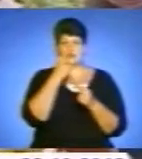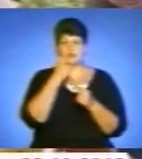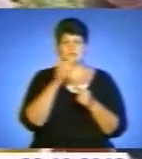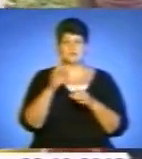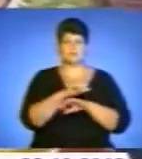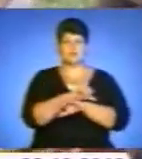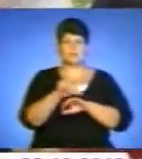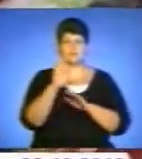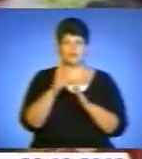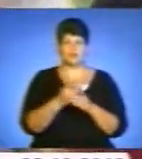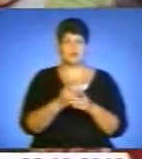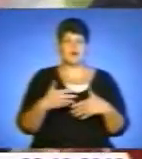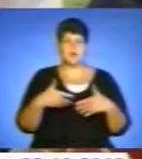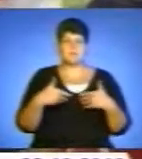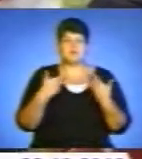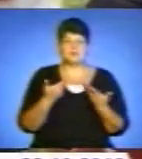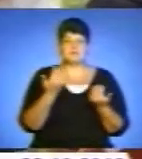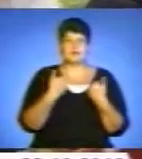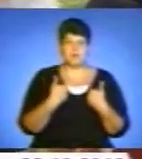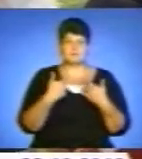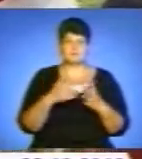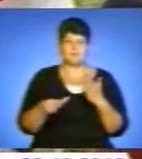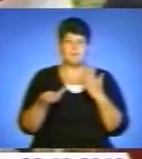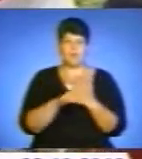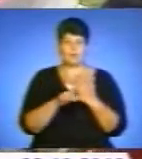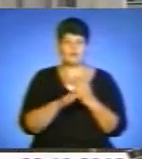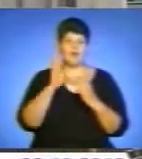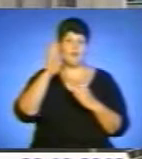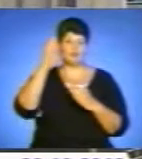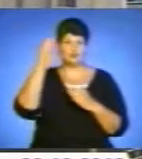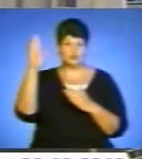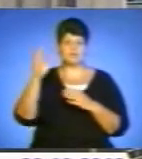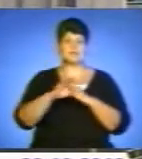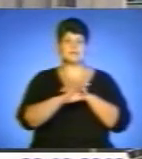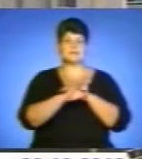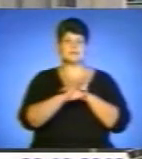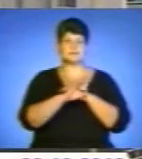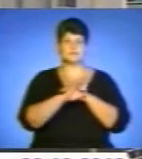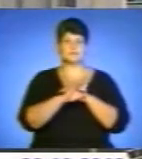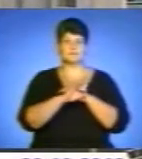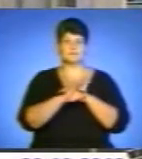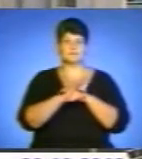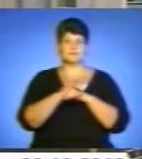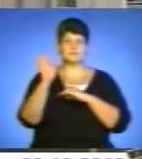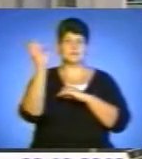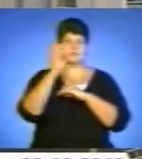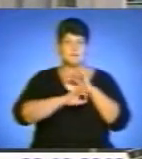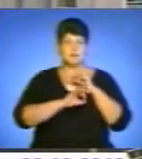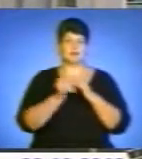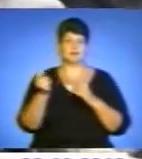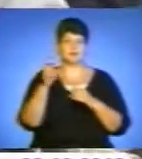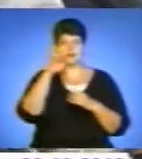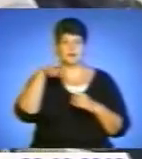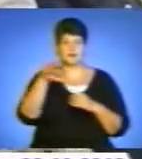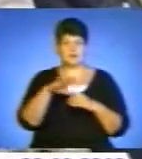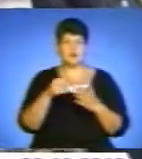буде звернутися до нам за допомогою. А може навіть в майбутнє і западні країни, тому що технології ті ж, руки ті ж, а